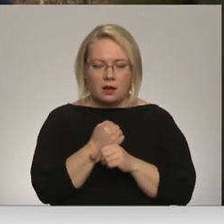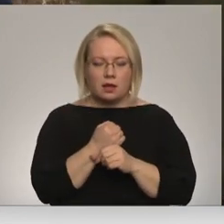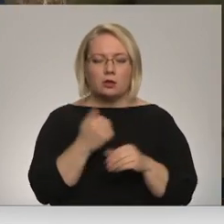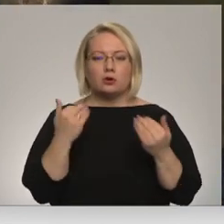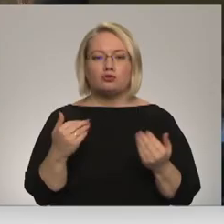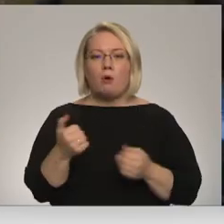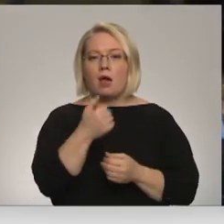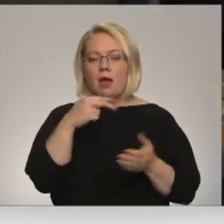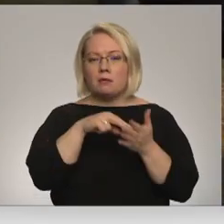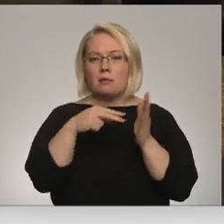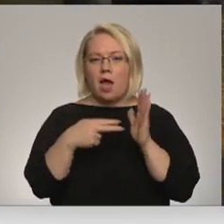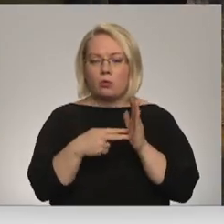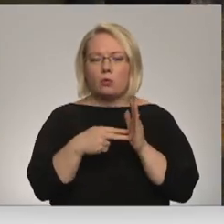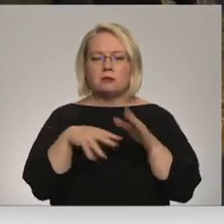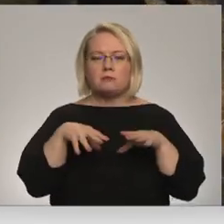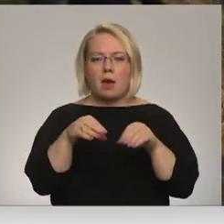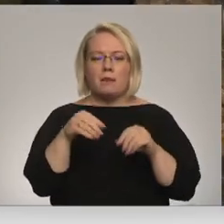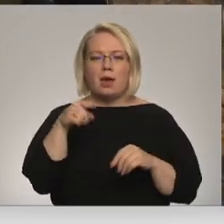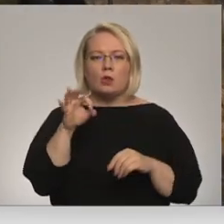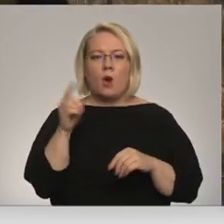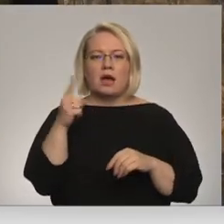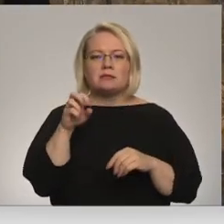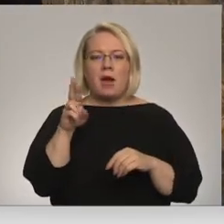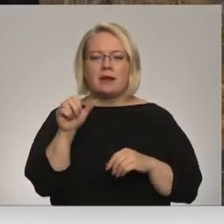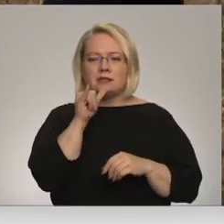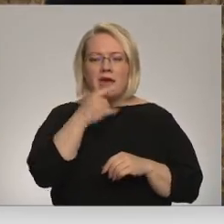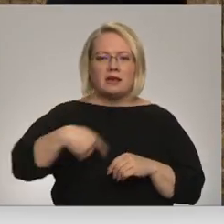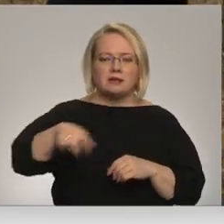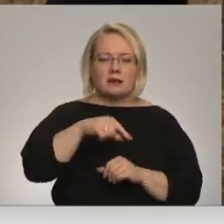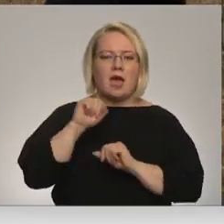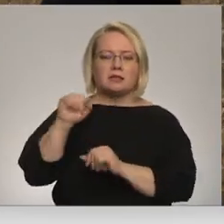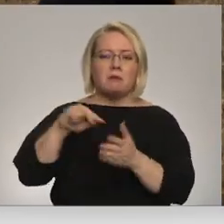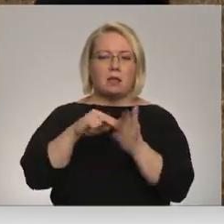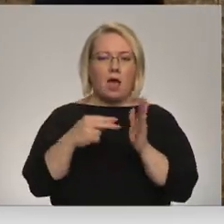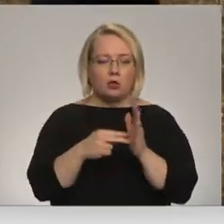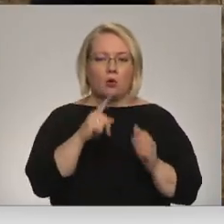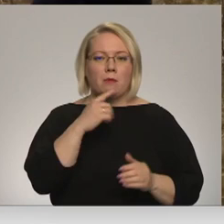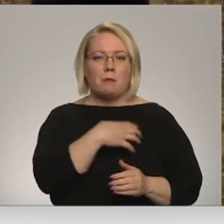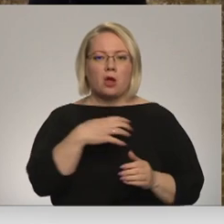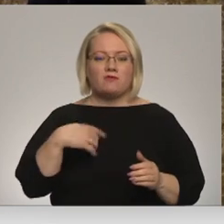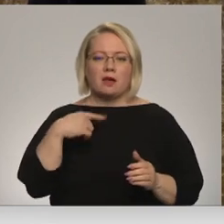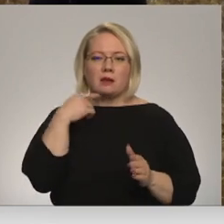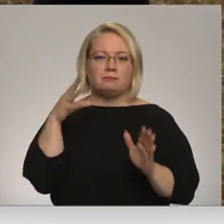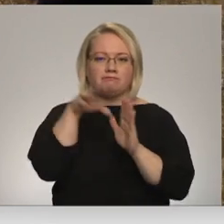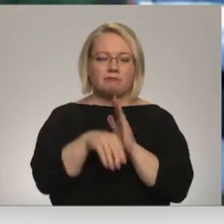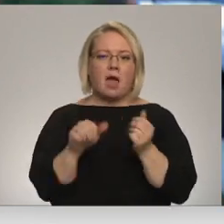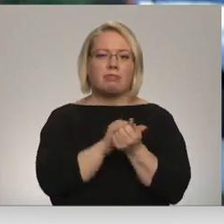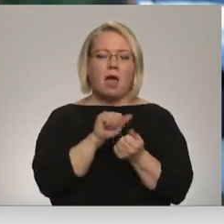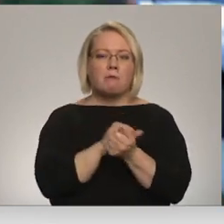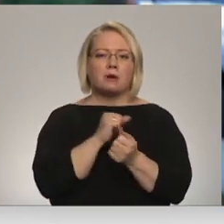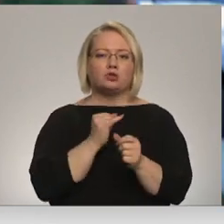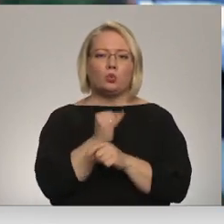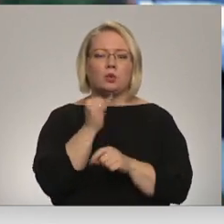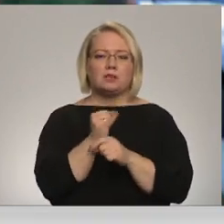plānots pabeigtosmēr sezer dabas aizsardzības plānu, kurā Liepājas pašvaldības arī iekļaut dabas turismu piedāvājumu. Mūsu